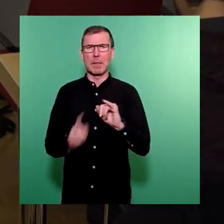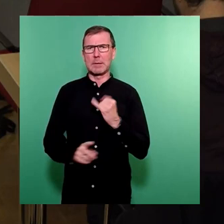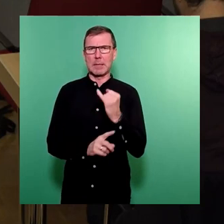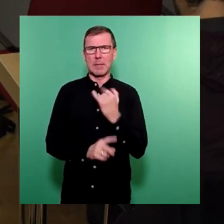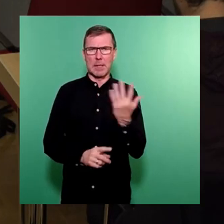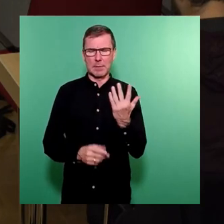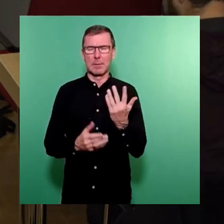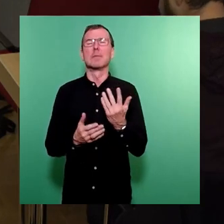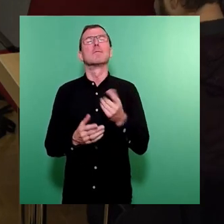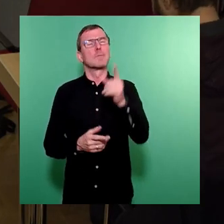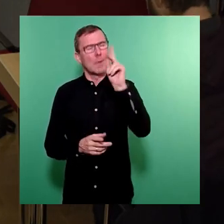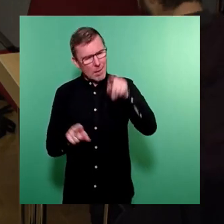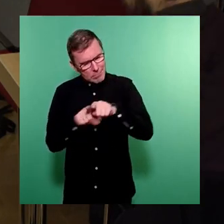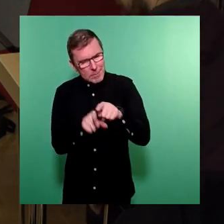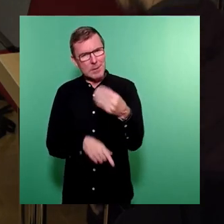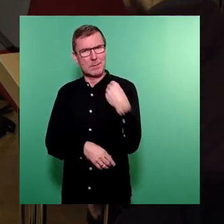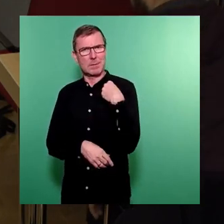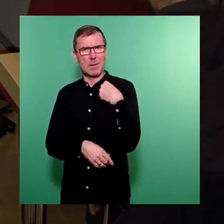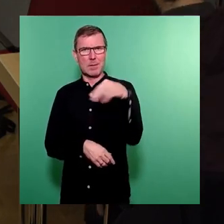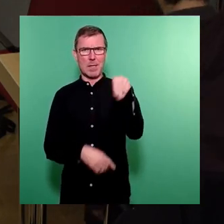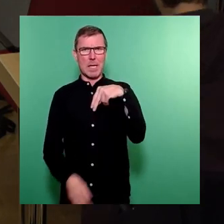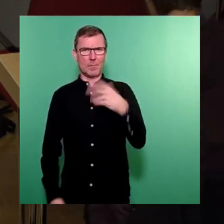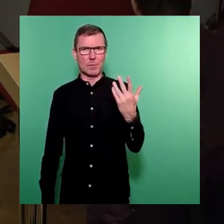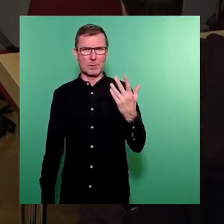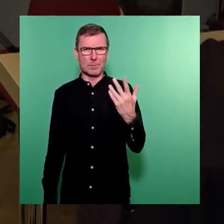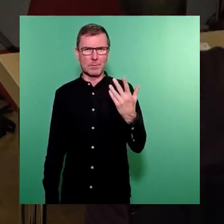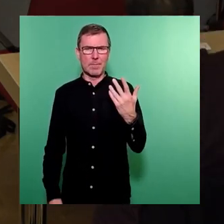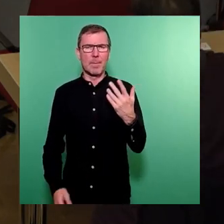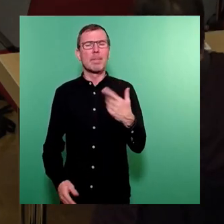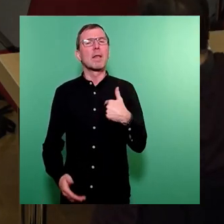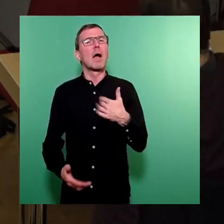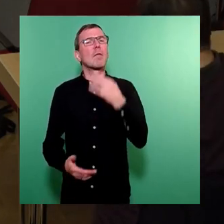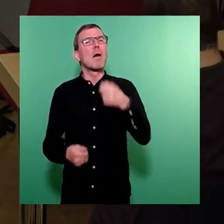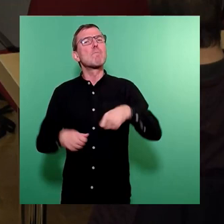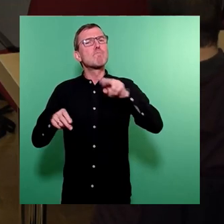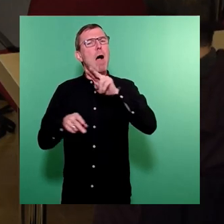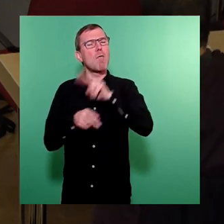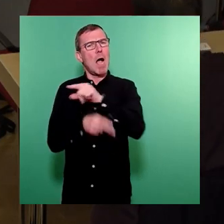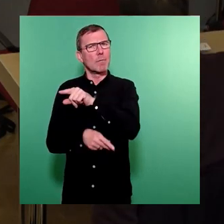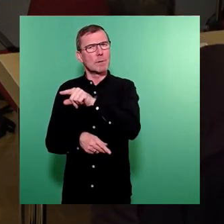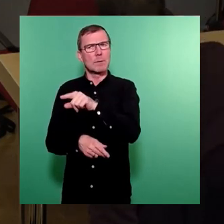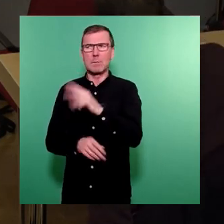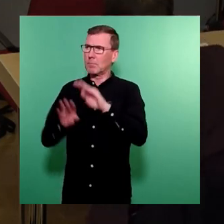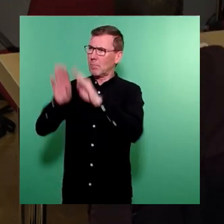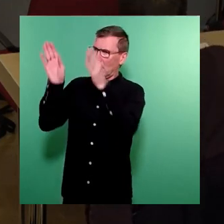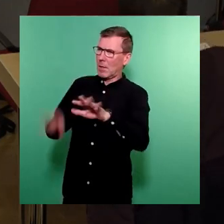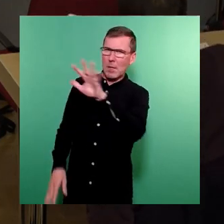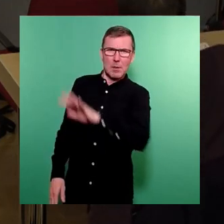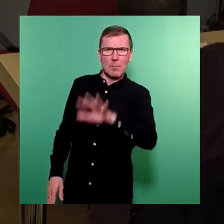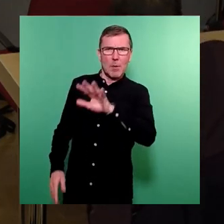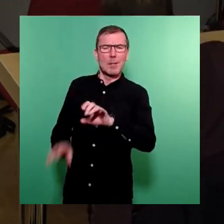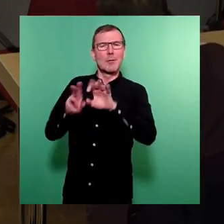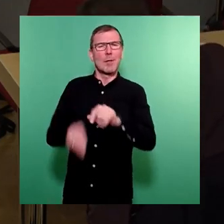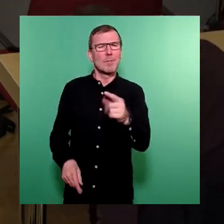Weiteren erklärten Sie in einer Antwort auf eine Anfrage. Die Bauaufsicht schätzt das Gebäude in ihrem Schreiben vom 20.